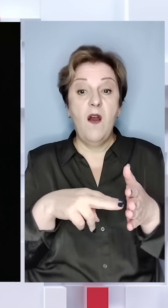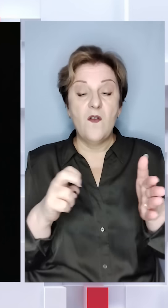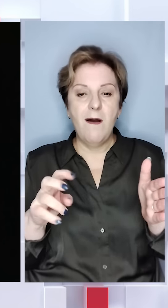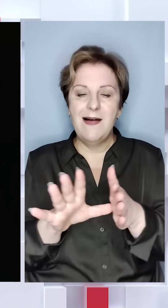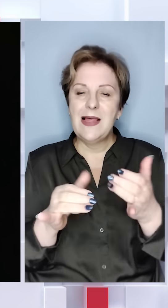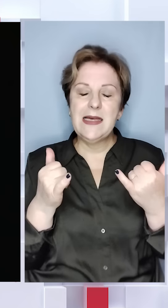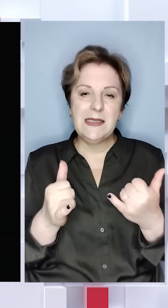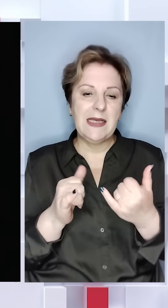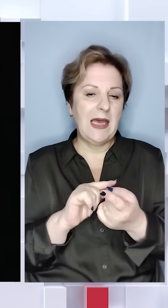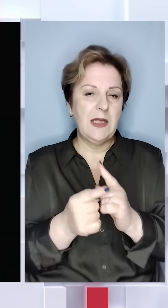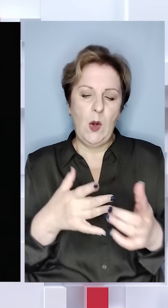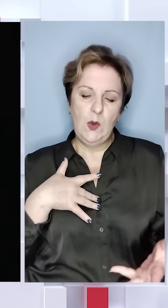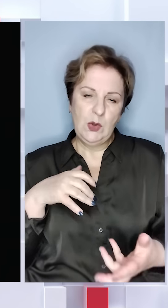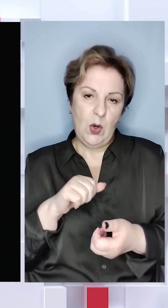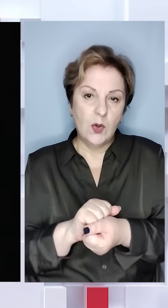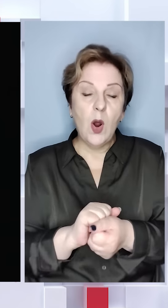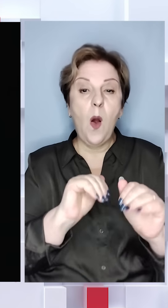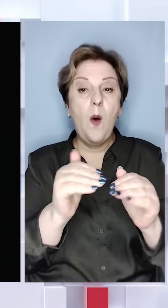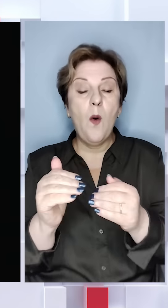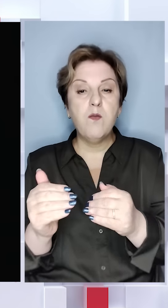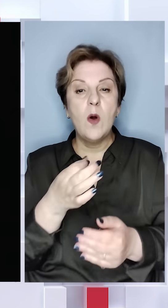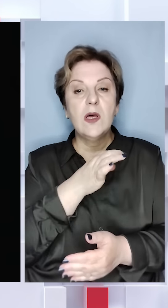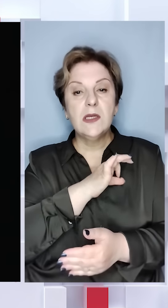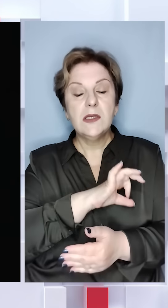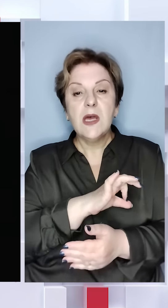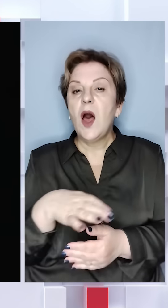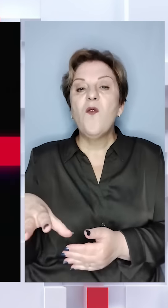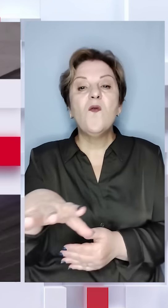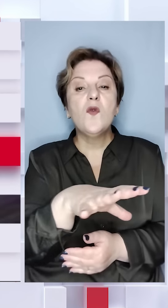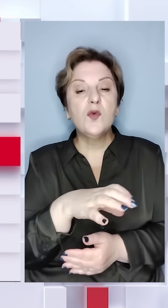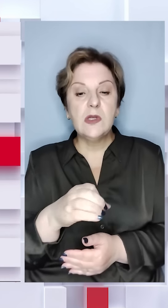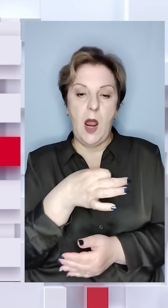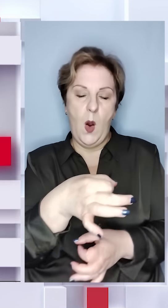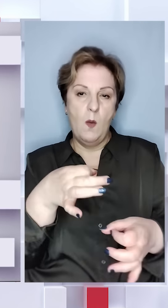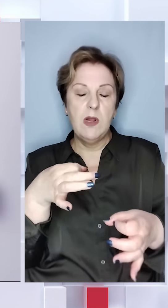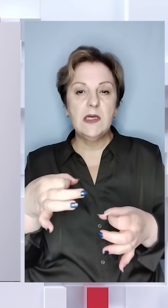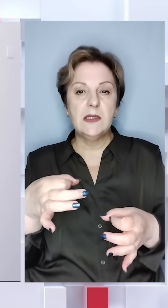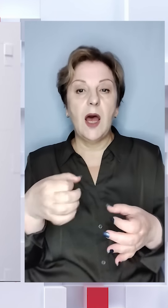сьогодні стали жорсткішими. Обмеження застосовують в усіх областях.